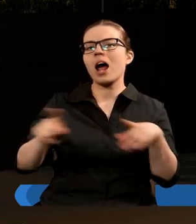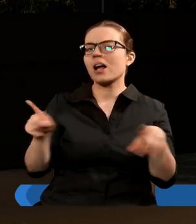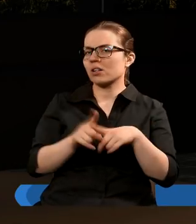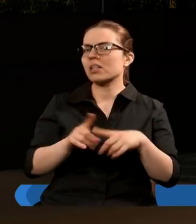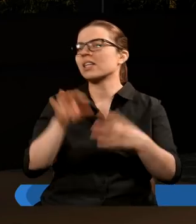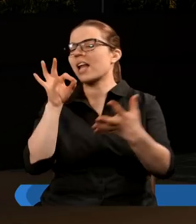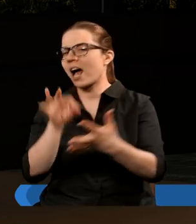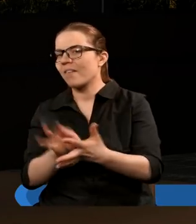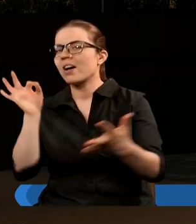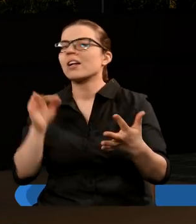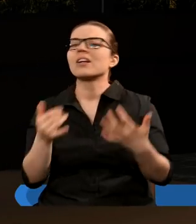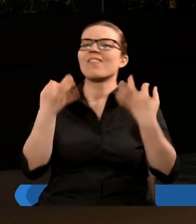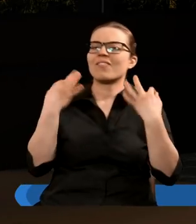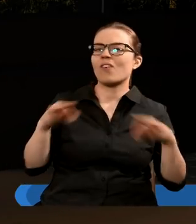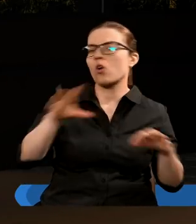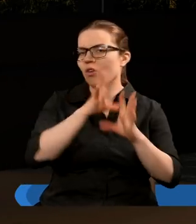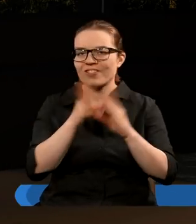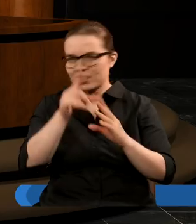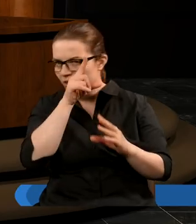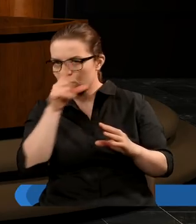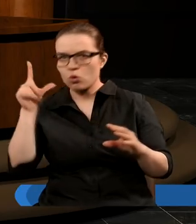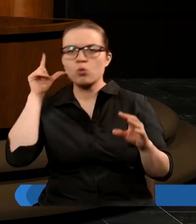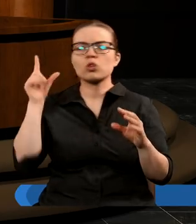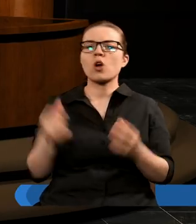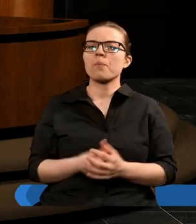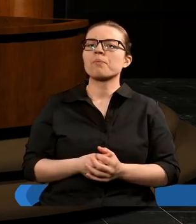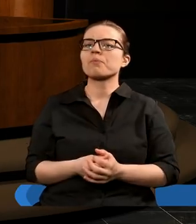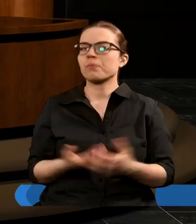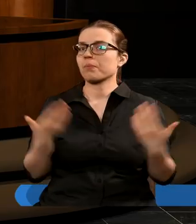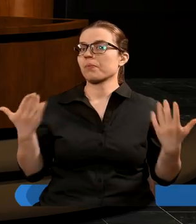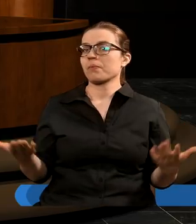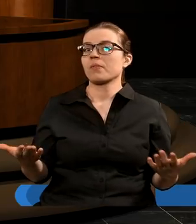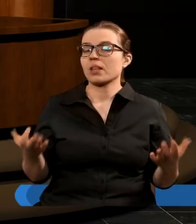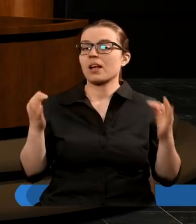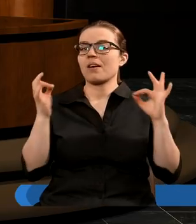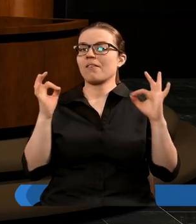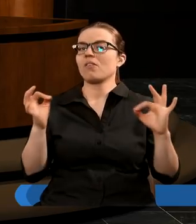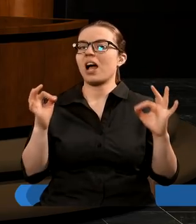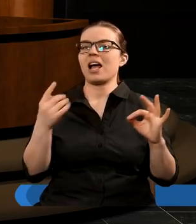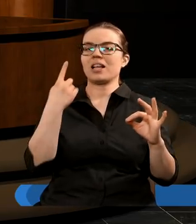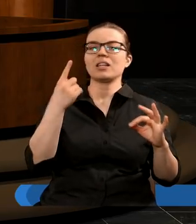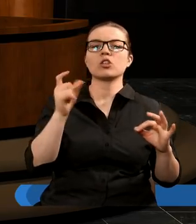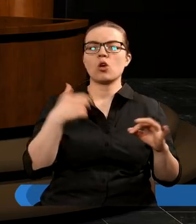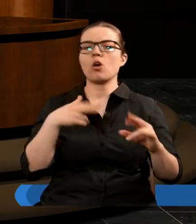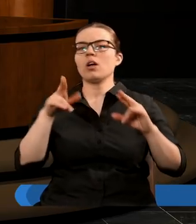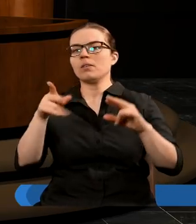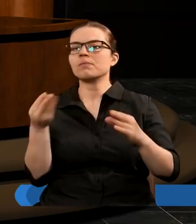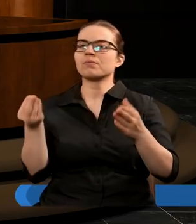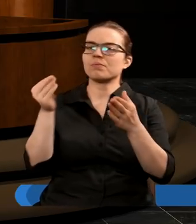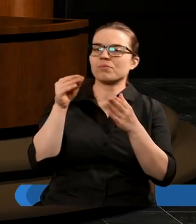zagwarantowali wolność wszystkim ludziom. No i właściwie jedynie, co mi pozostało do